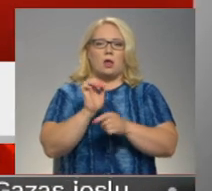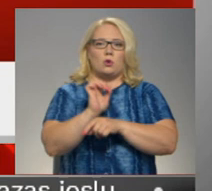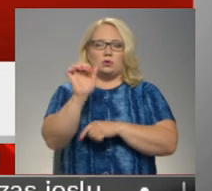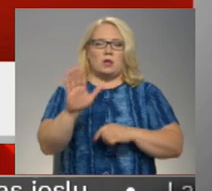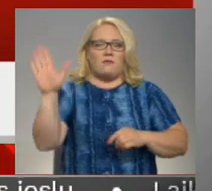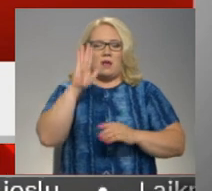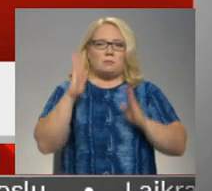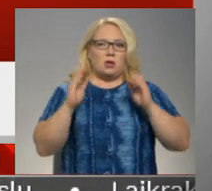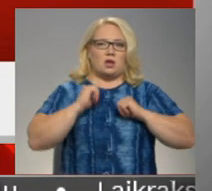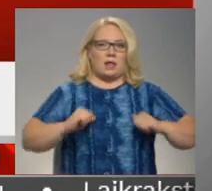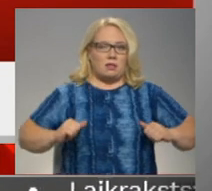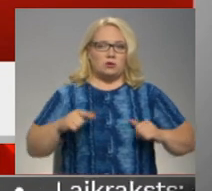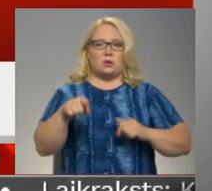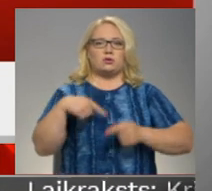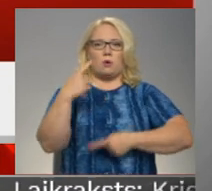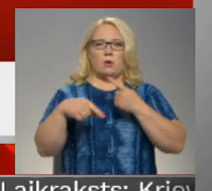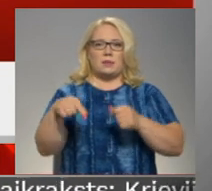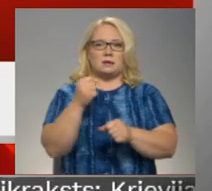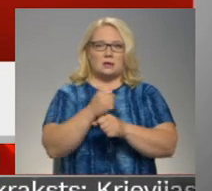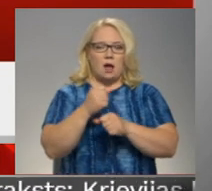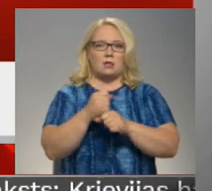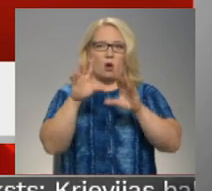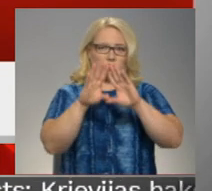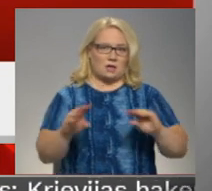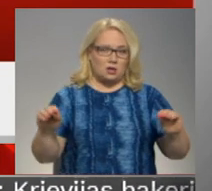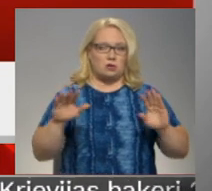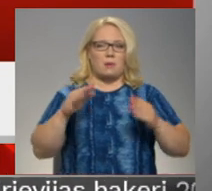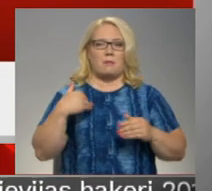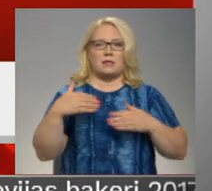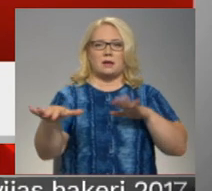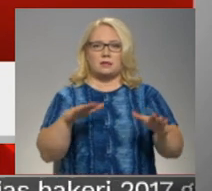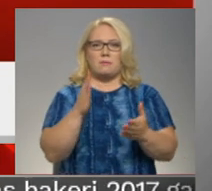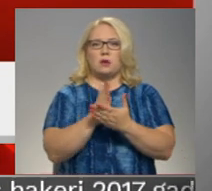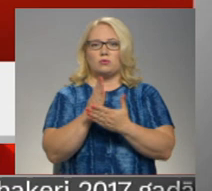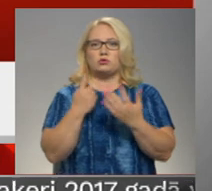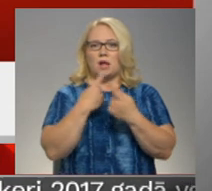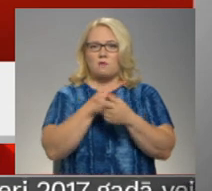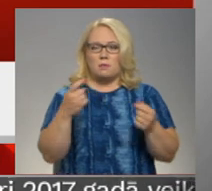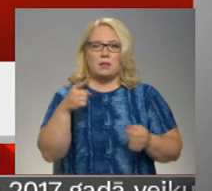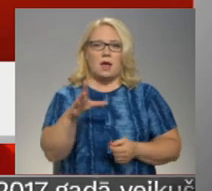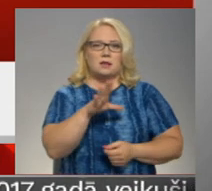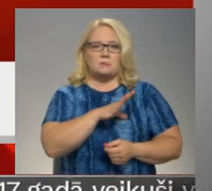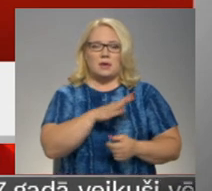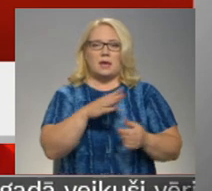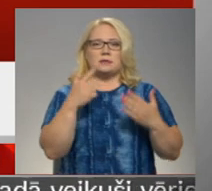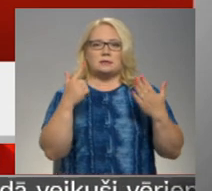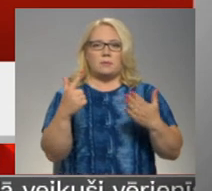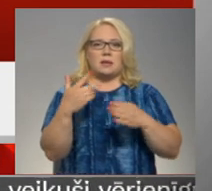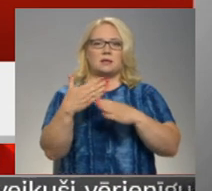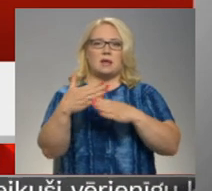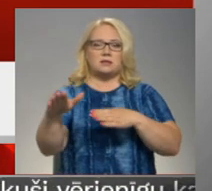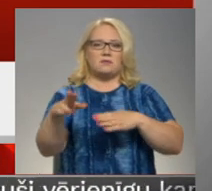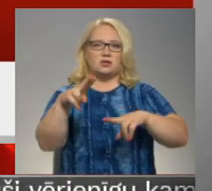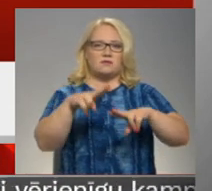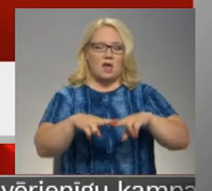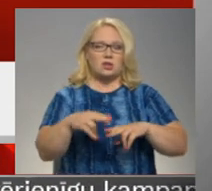joprojām arī šajās vietās strādā un zēž. Pēc manā rīcībā esaušas informācijas, ka tās bija septiņas atsevišķas vietas, kuras